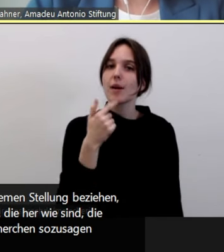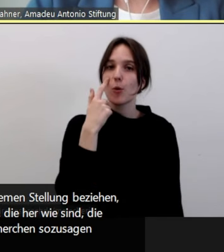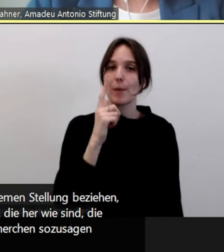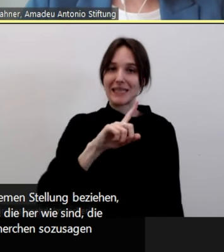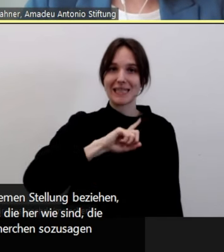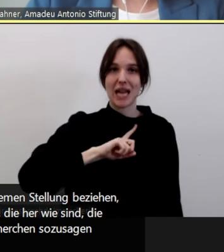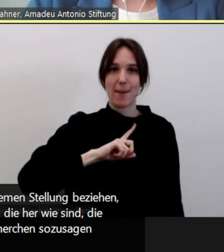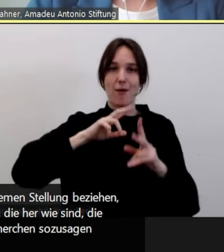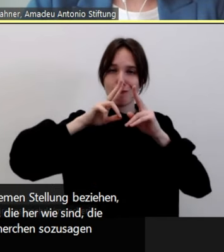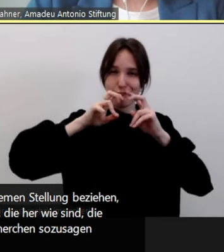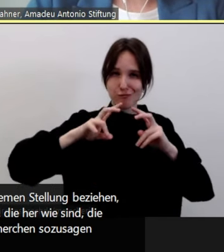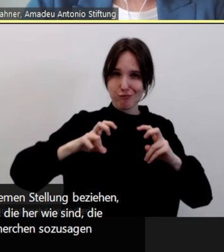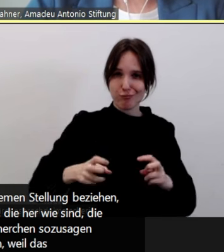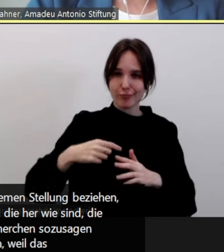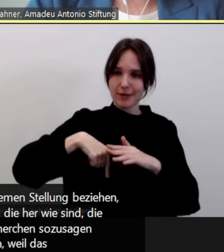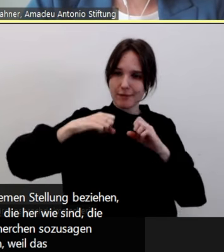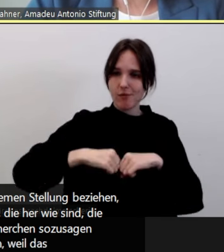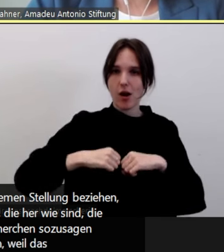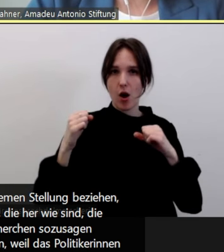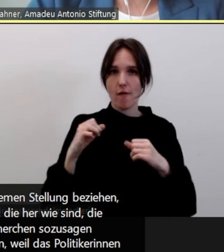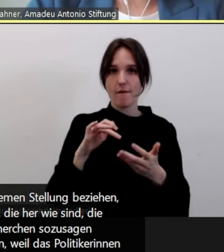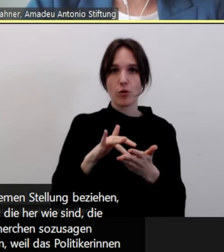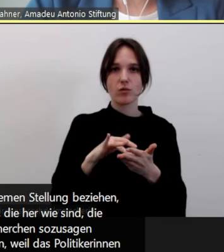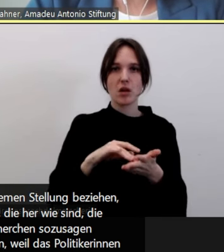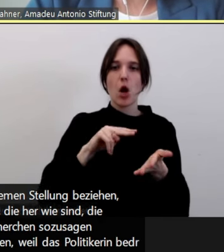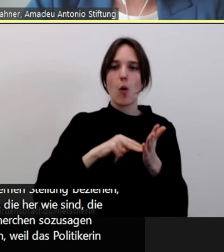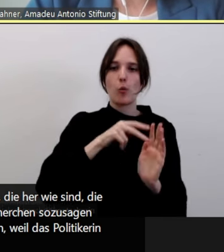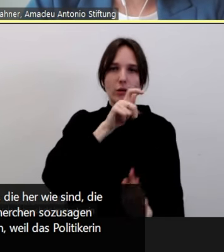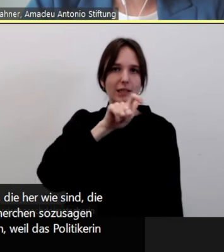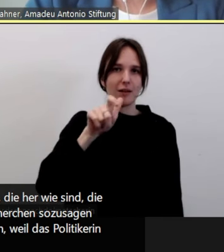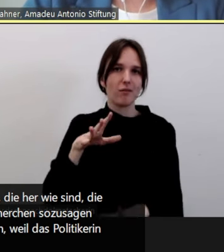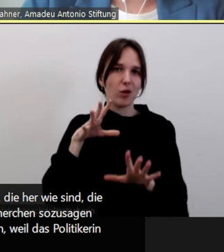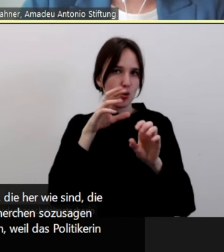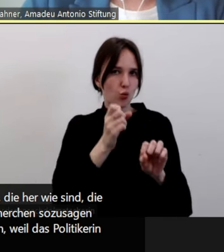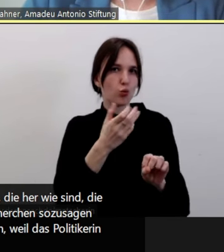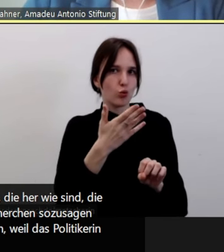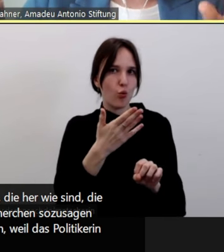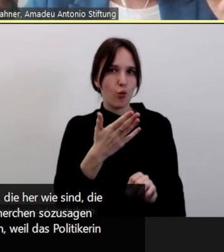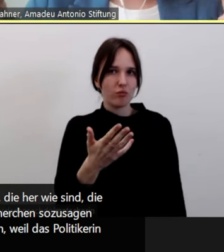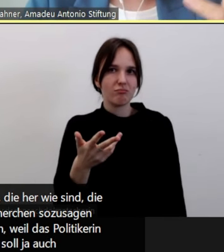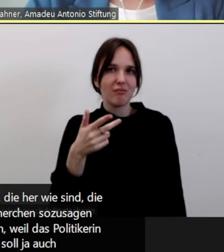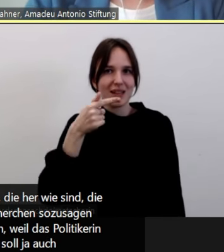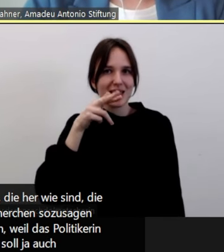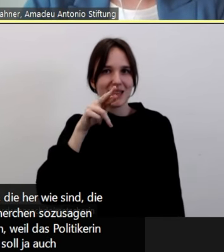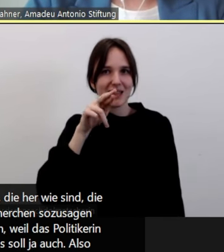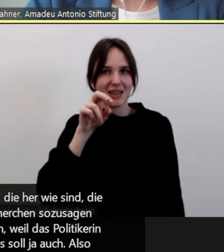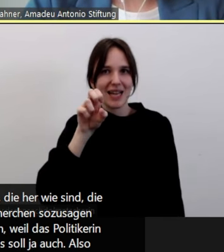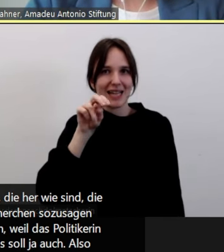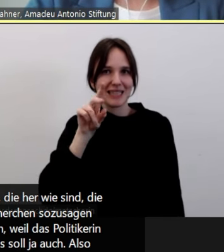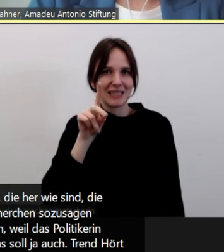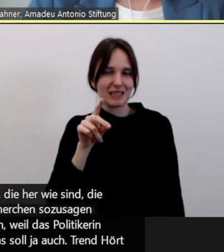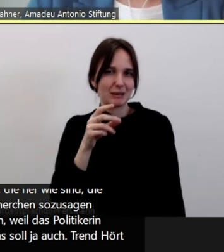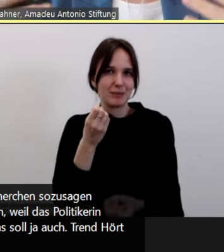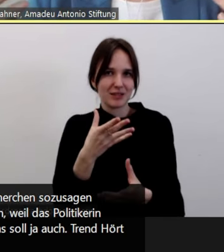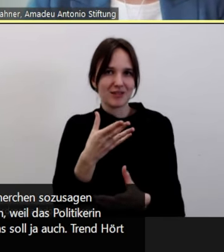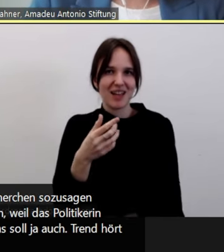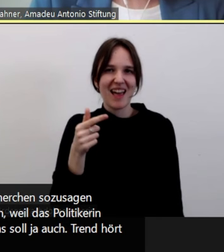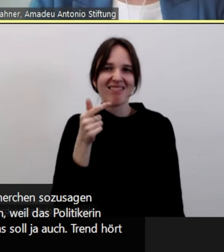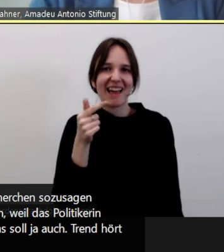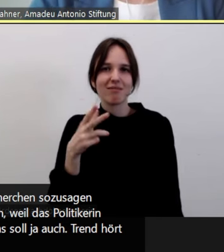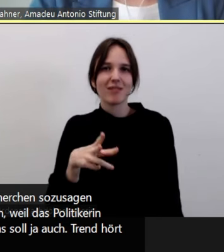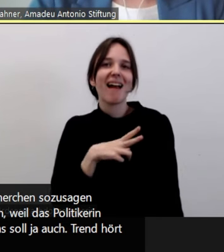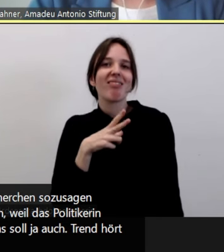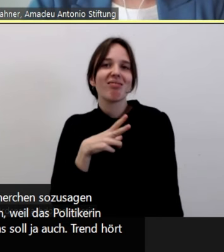um da nochmal tiefer reinzugehen, weil, dass Politikerinnen bedroht werden, ist definitiv ein Trend. Und das soll ja auch. Trend hört sich so nett an. Es ist ja eine